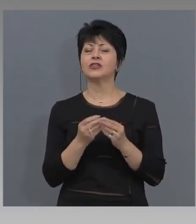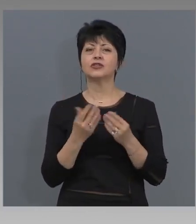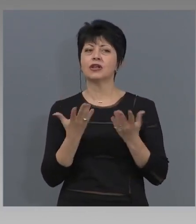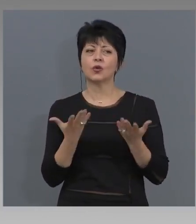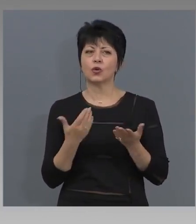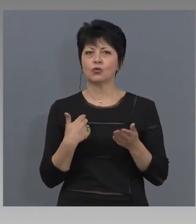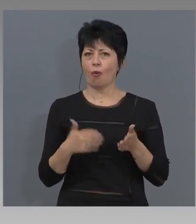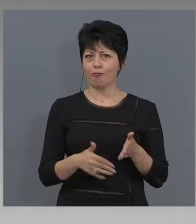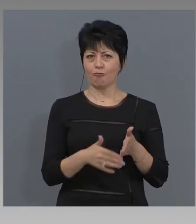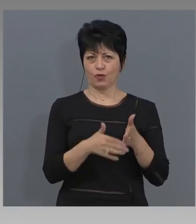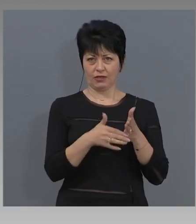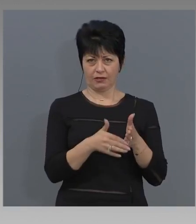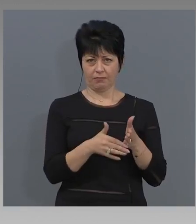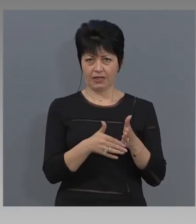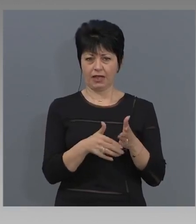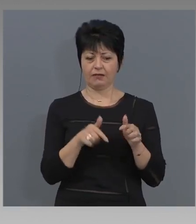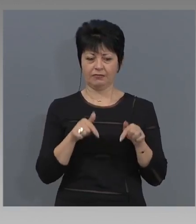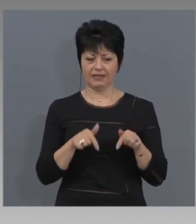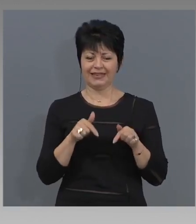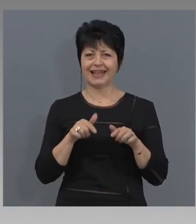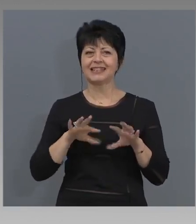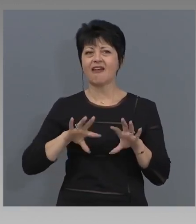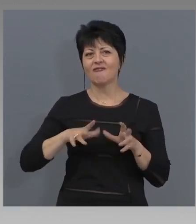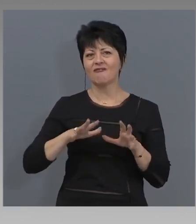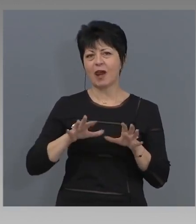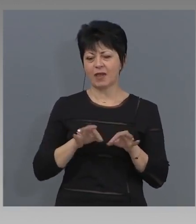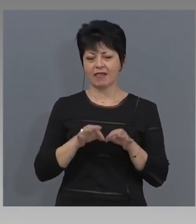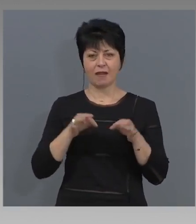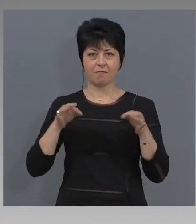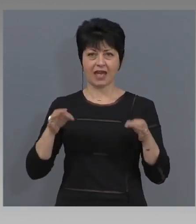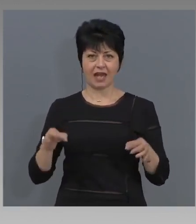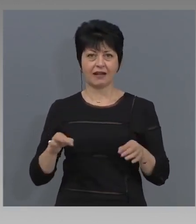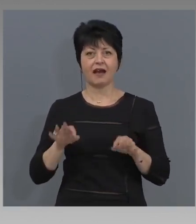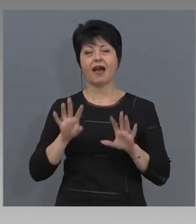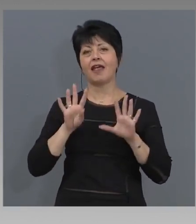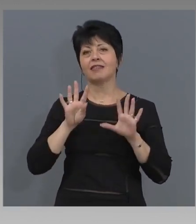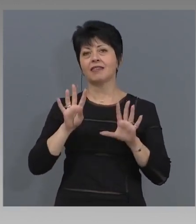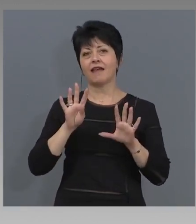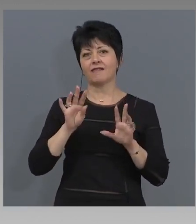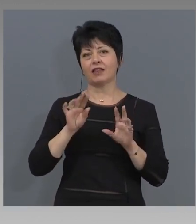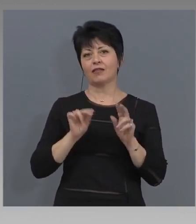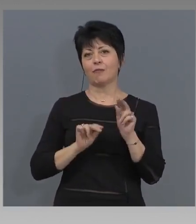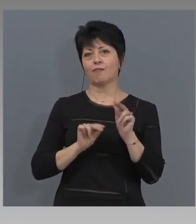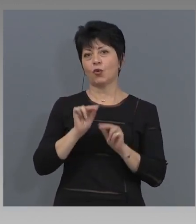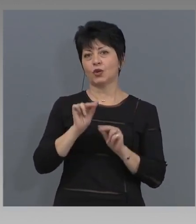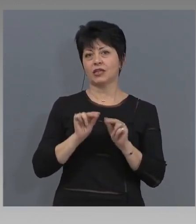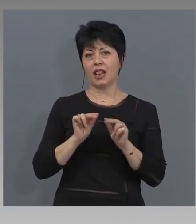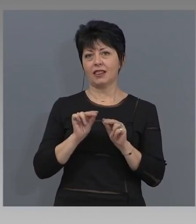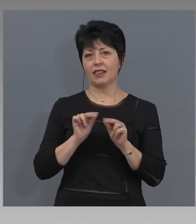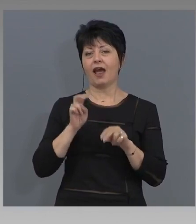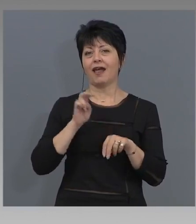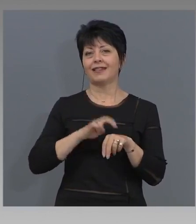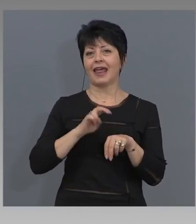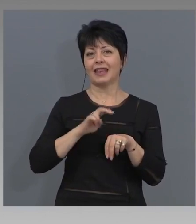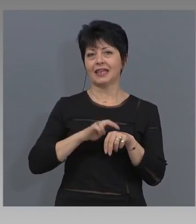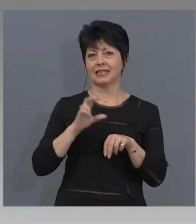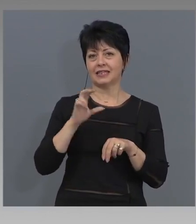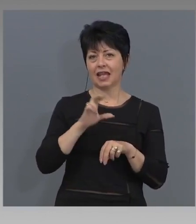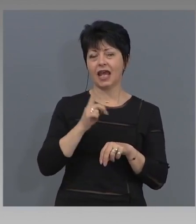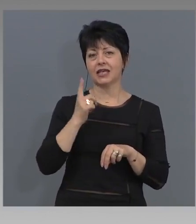подкрепиха тази временна мярка за 9% ДДС в хотелиерството и ресторантьорството.